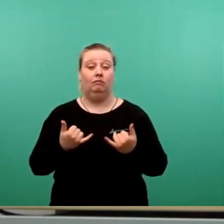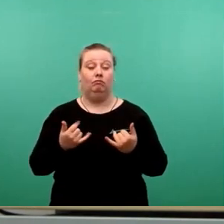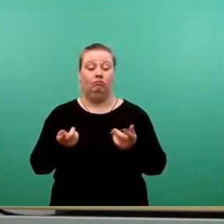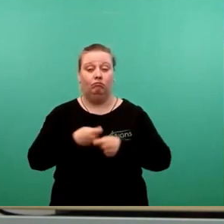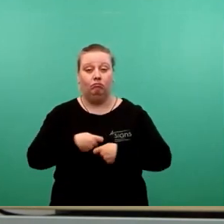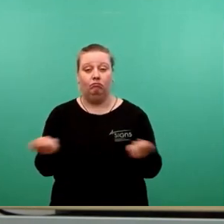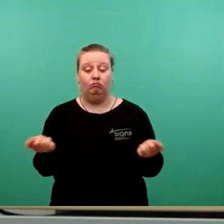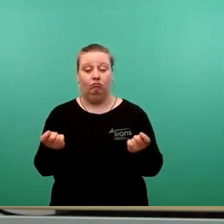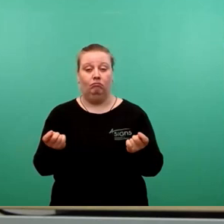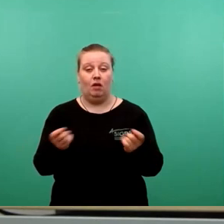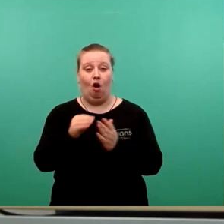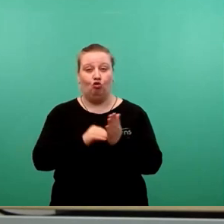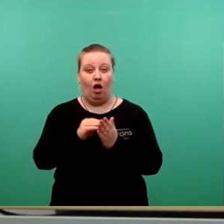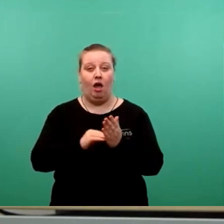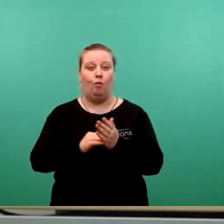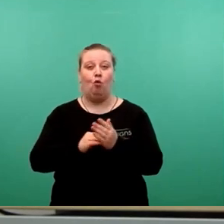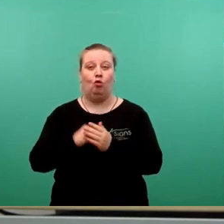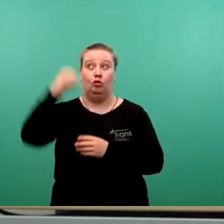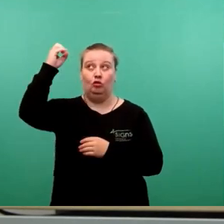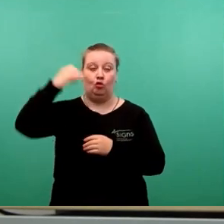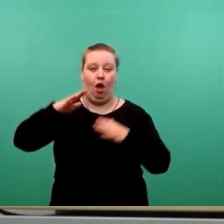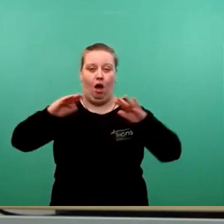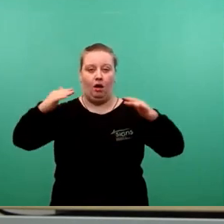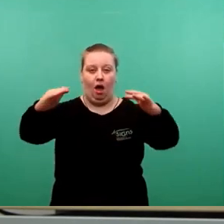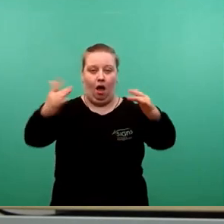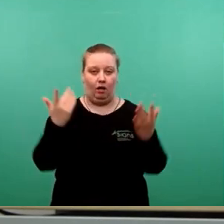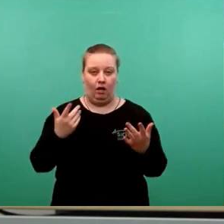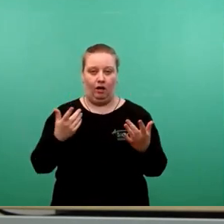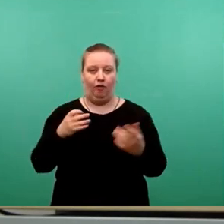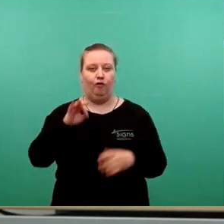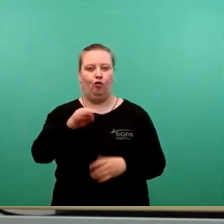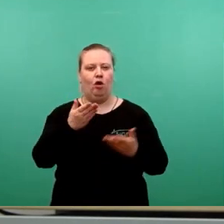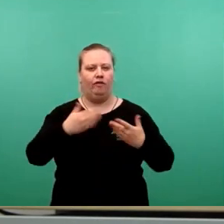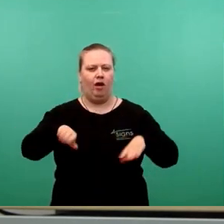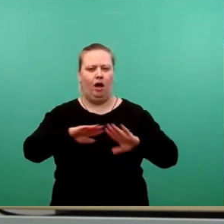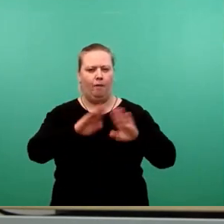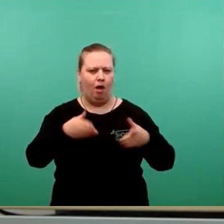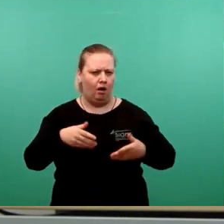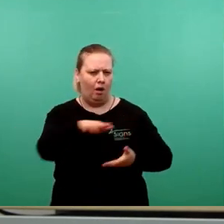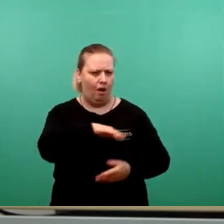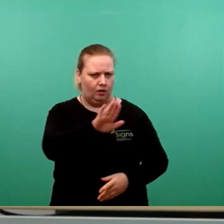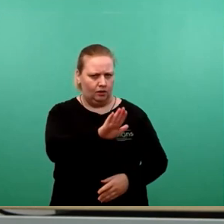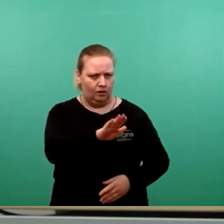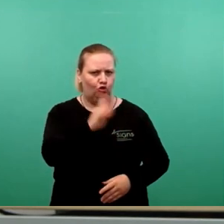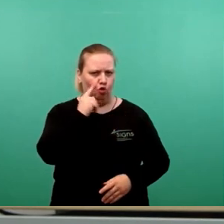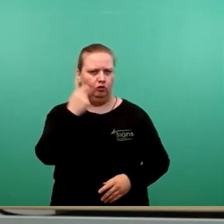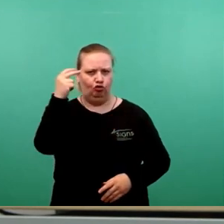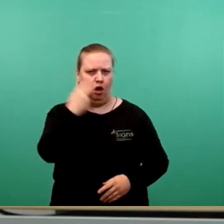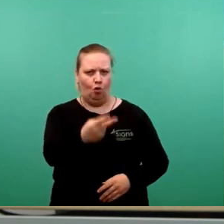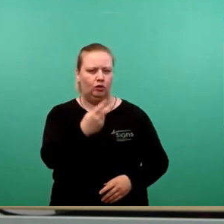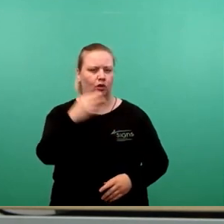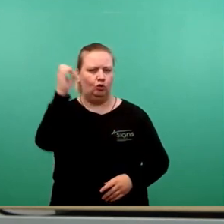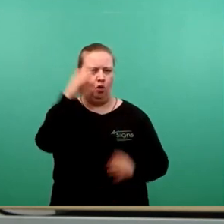Photovoltaikanlage am Schwimmsportkomplex Freiberger Platz. Und da